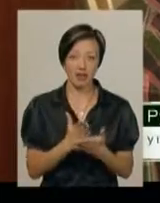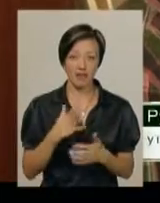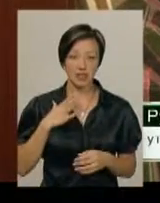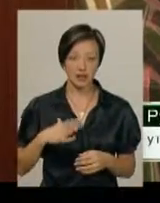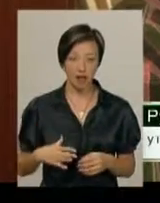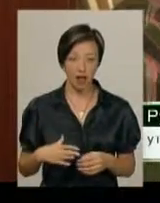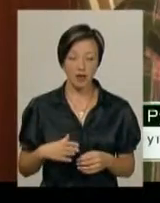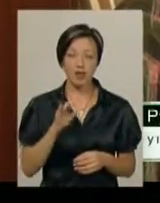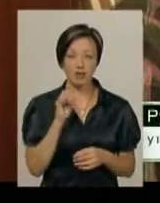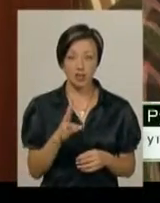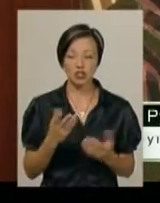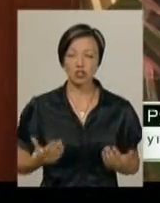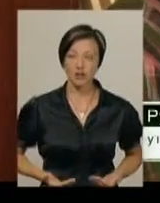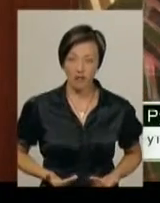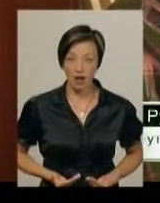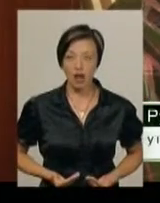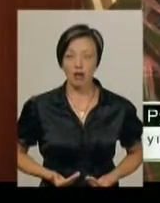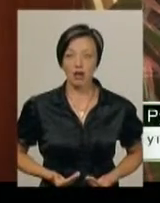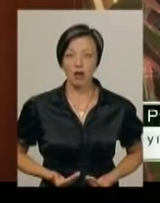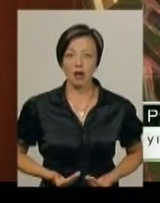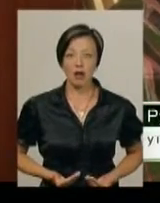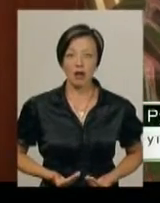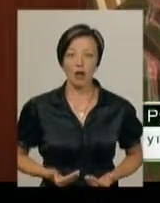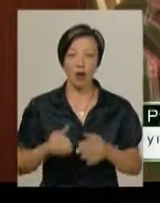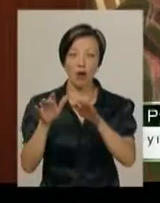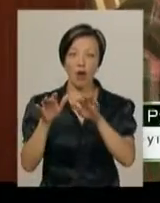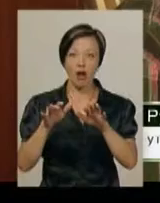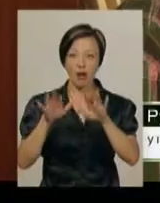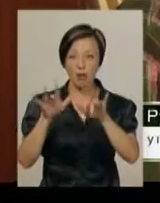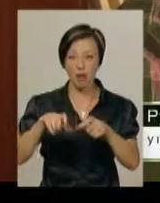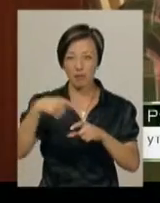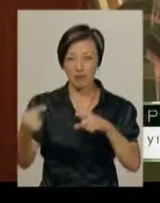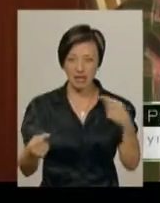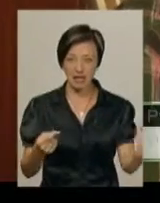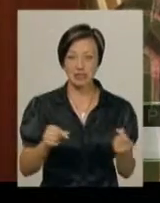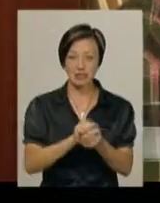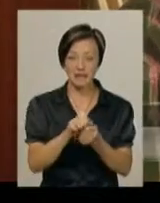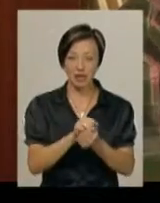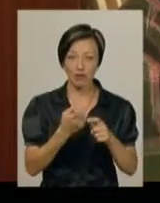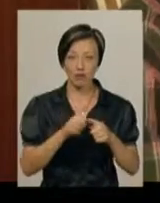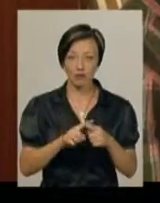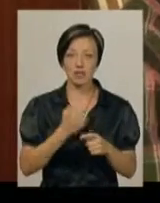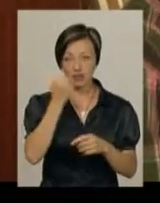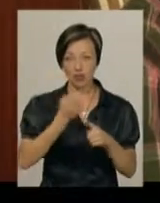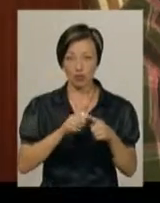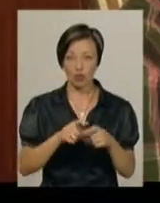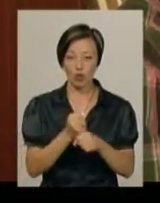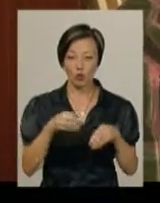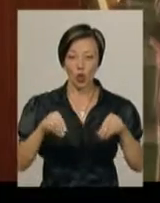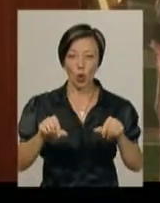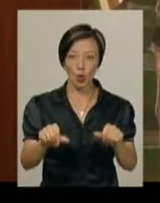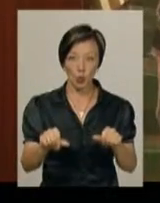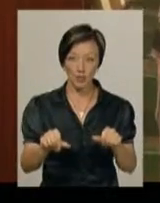витривалим. Він десь живе в опалому листі, перетравлює його і завдяки цьому робиться ґрунт, який